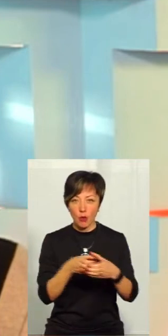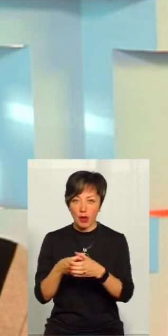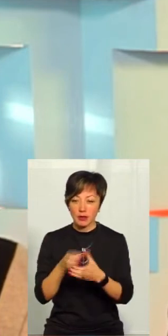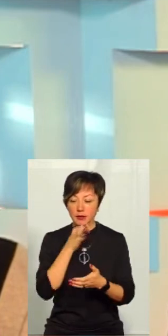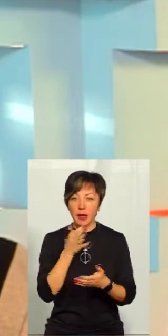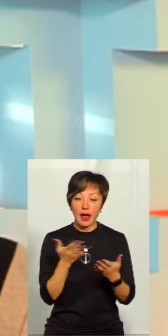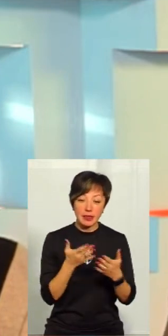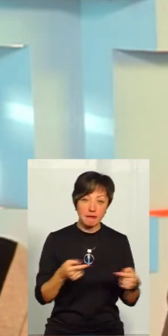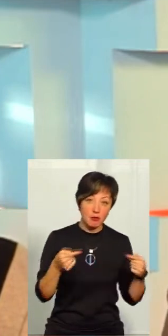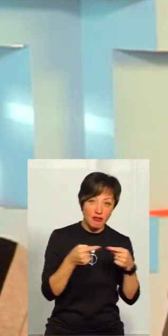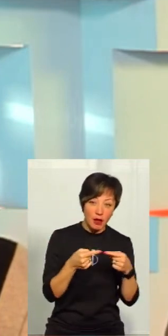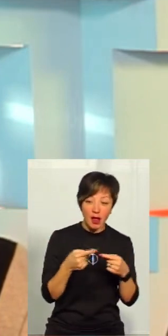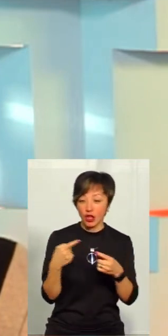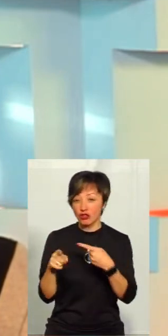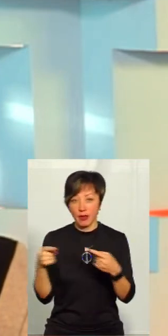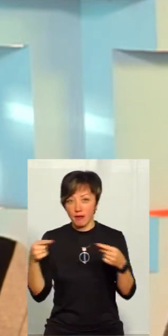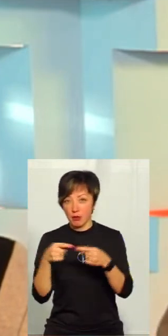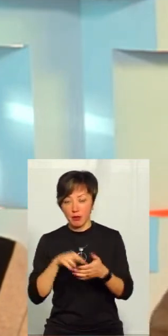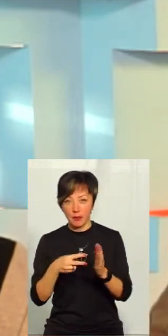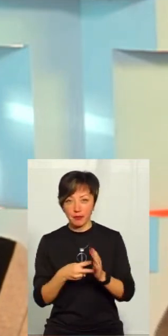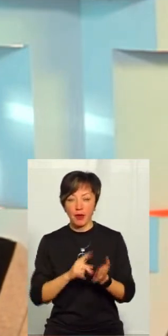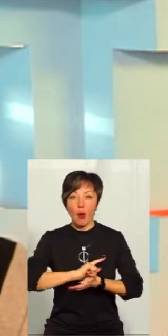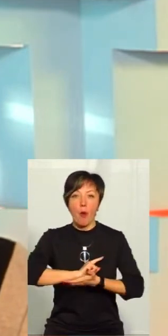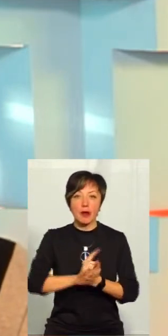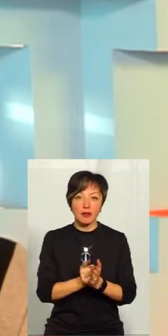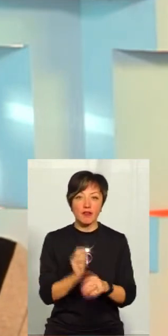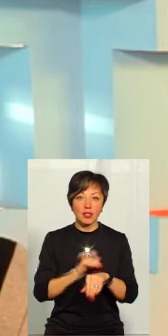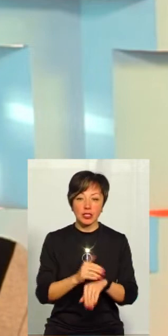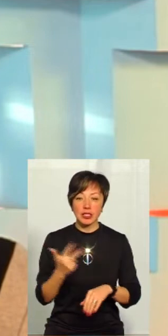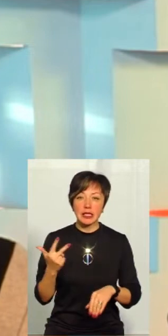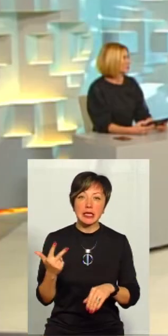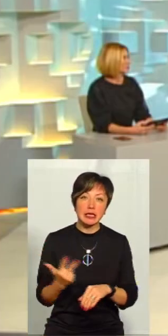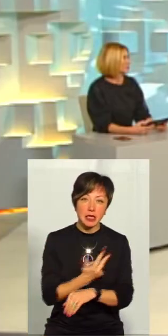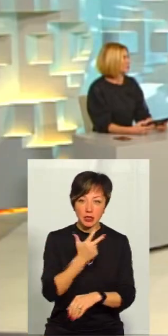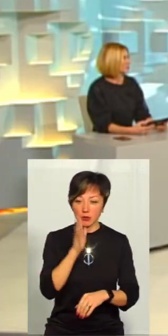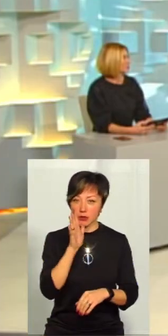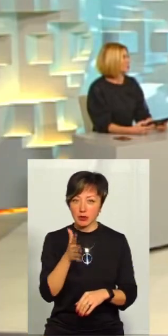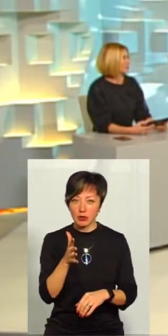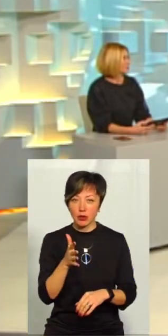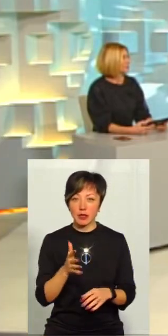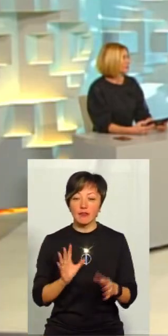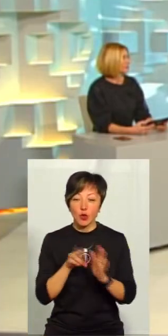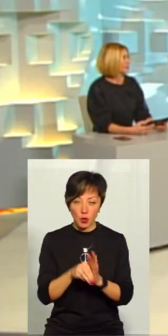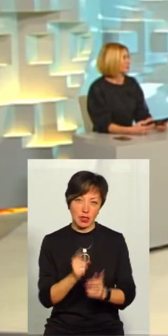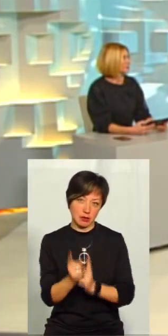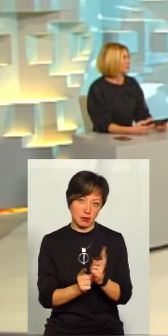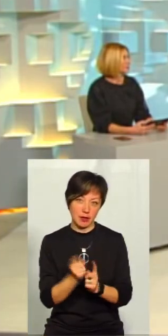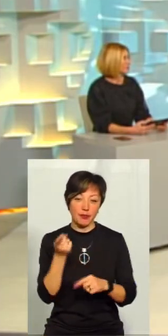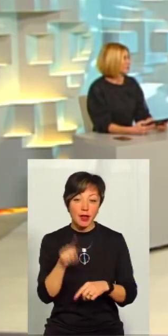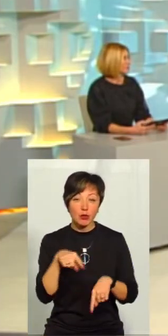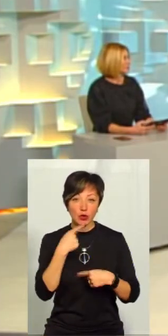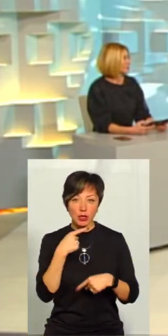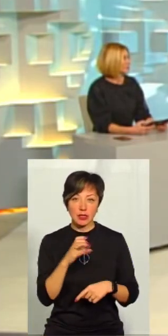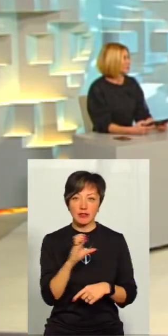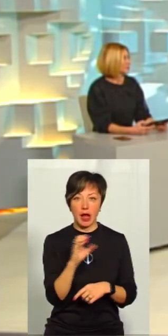відповідали плану, якісь не відповідали. Оперативно ми, фактично, тричі на протязі п'яти років вносили зміни. Те, про що